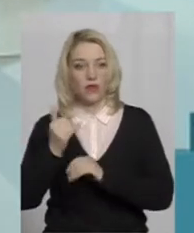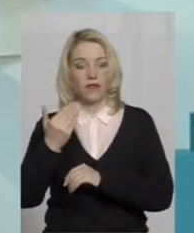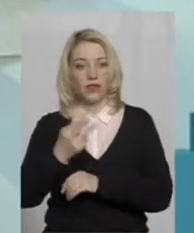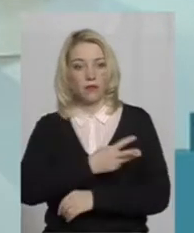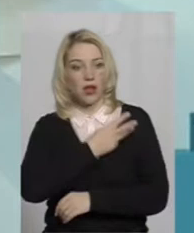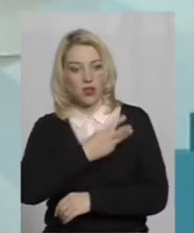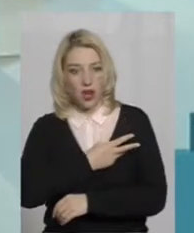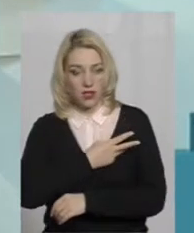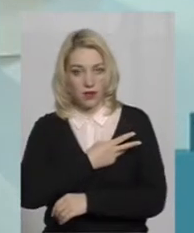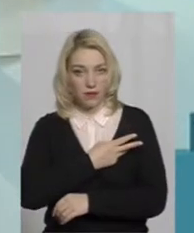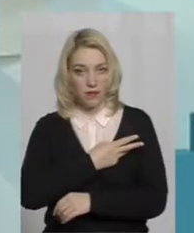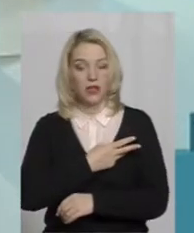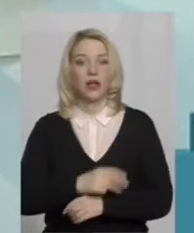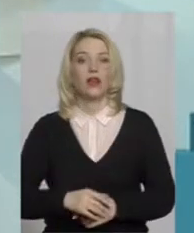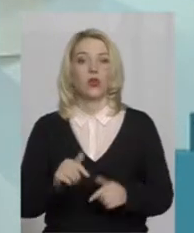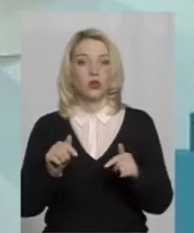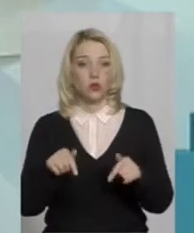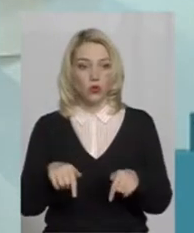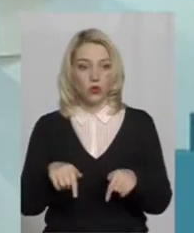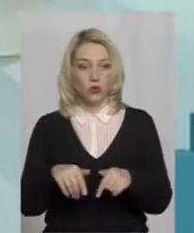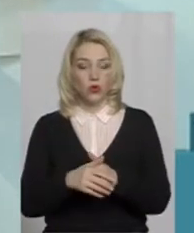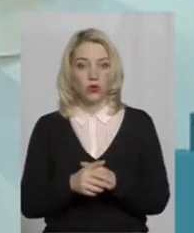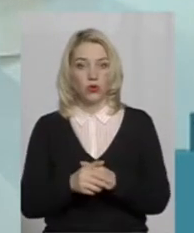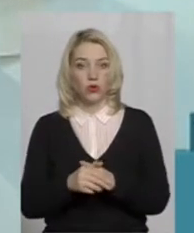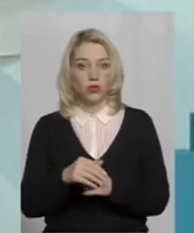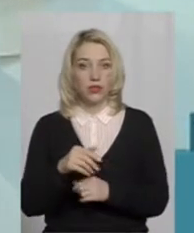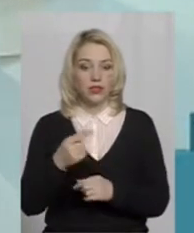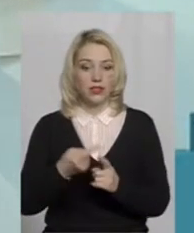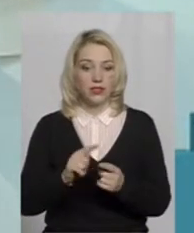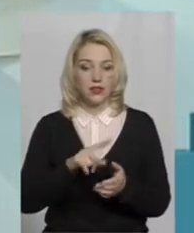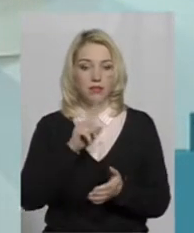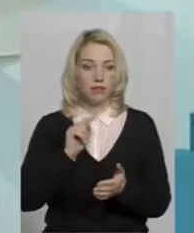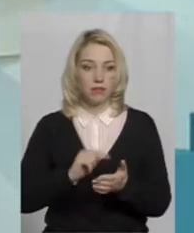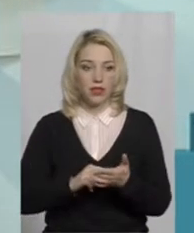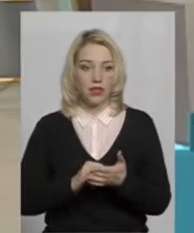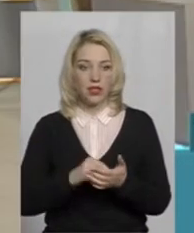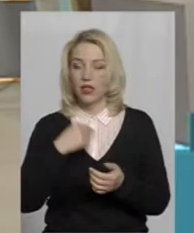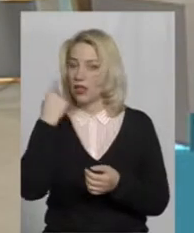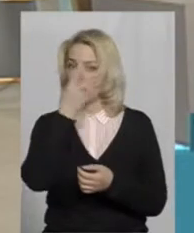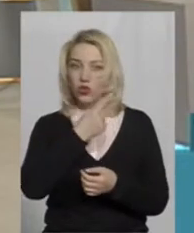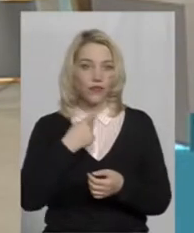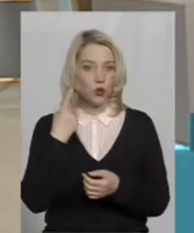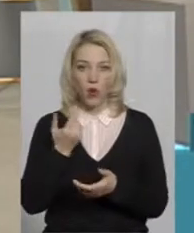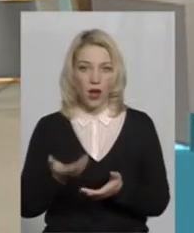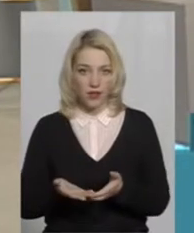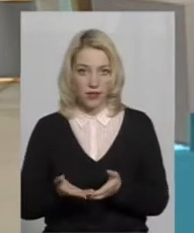бажання. Тут, як ці питання, скажімо так, вони індивідуальні.